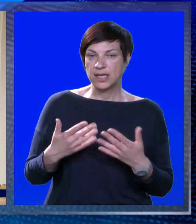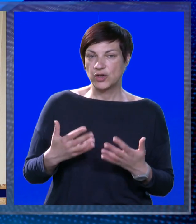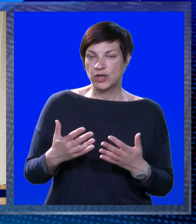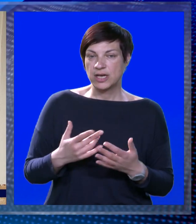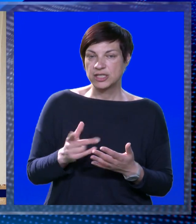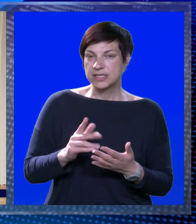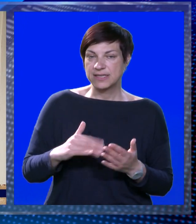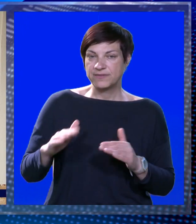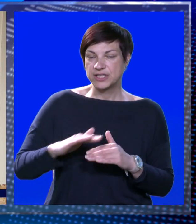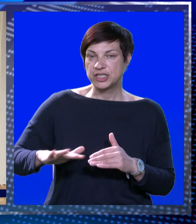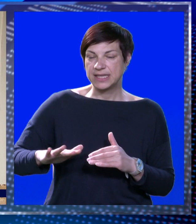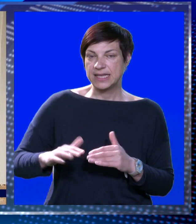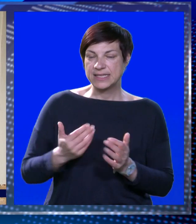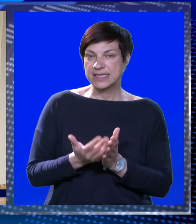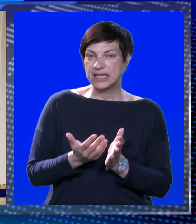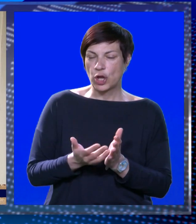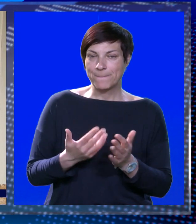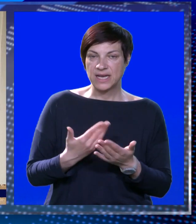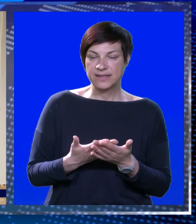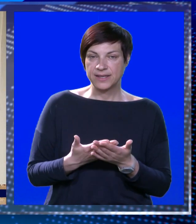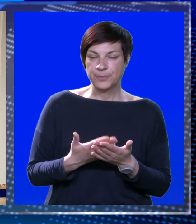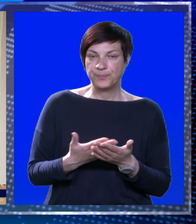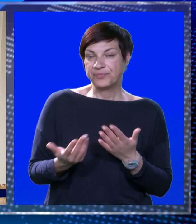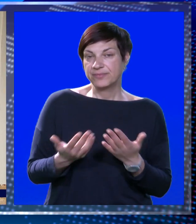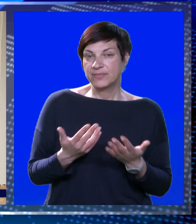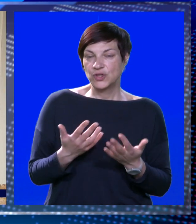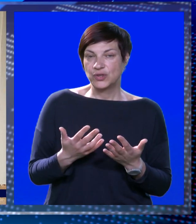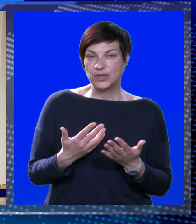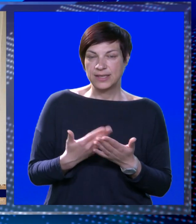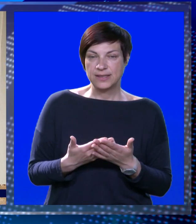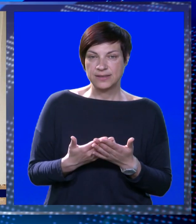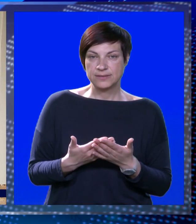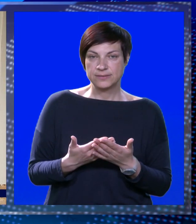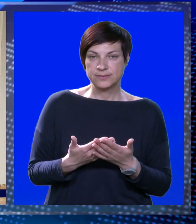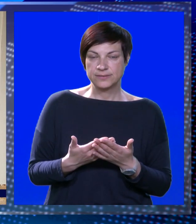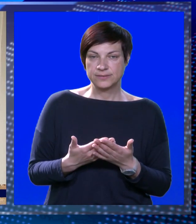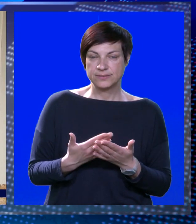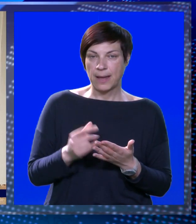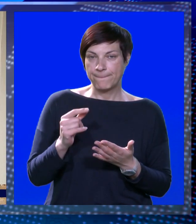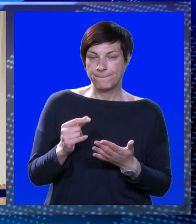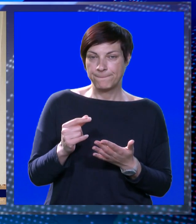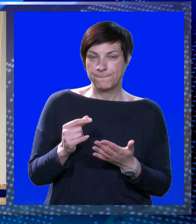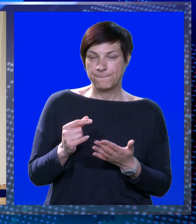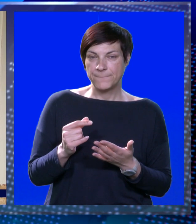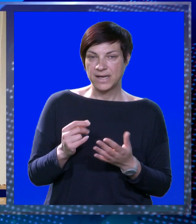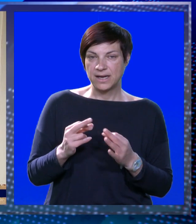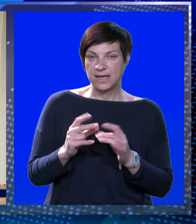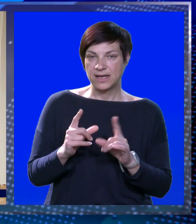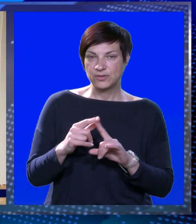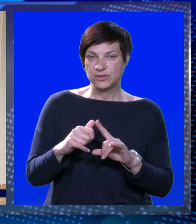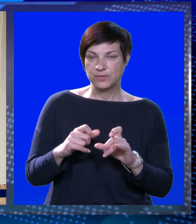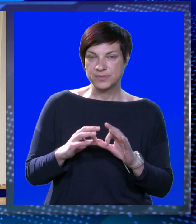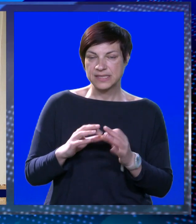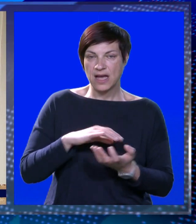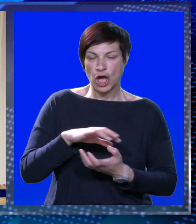olakšica, ni za više djece, ni za dječji doplatek, ni ništa. Znači to je nekakva, ajmo reći, mala atomska